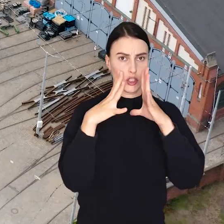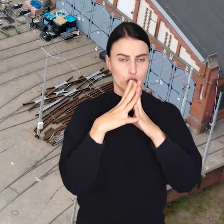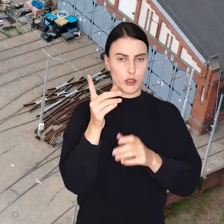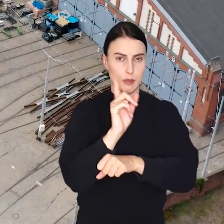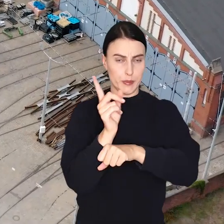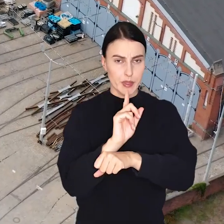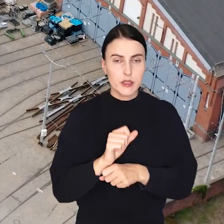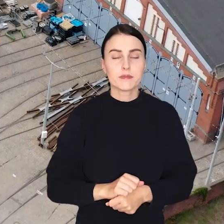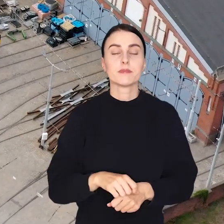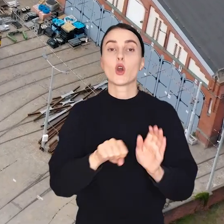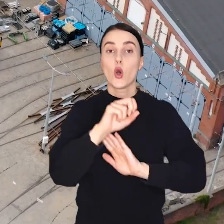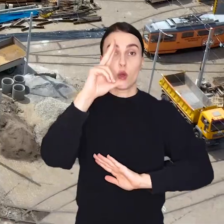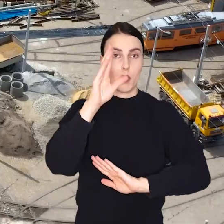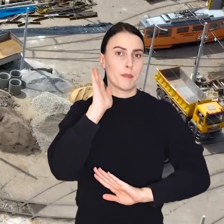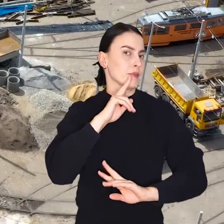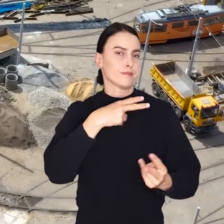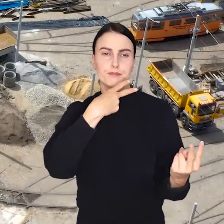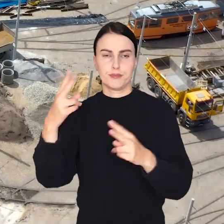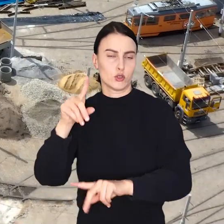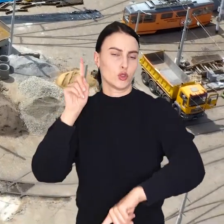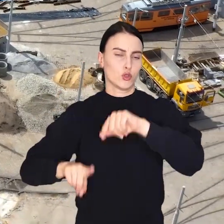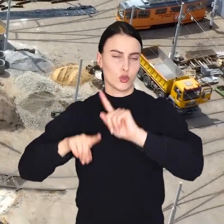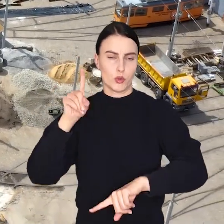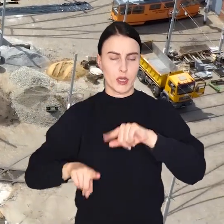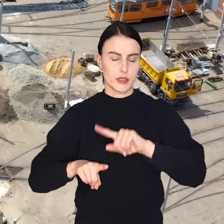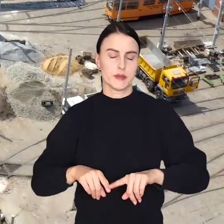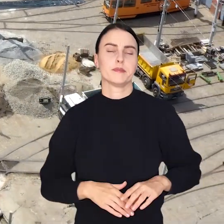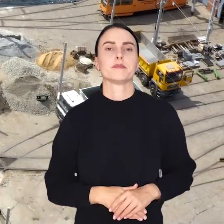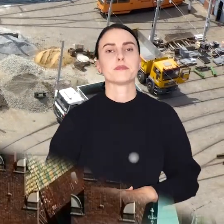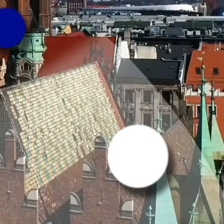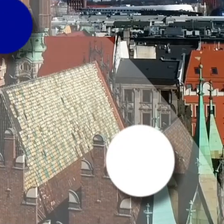Od poniedziałku tramwaje wrócą na swoją stałą trasę.